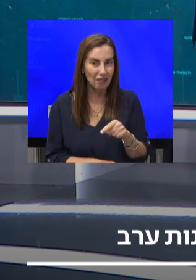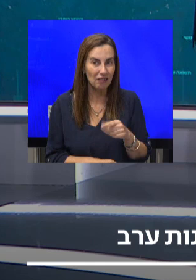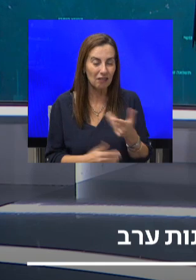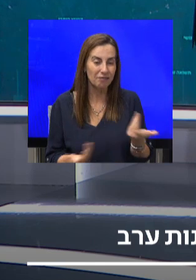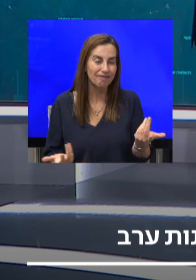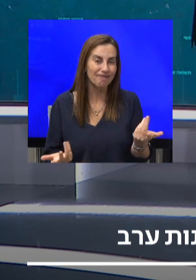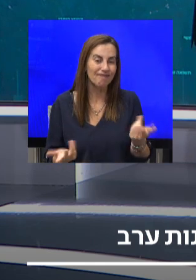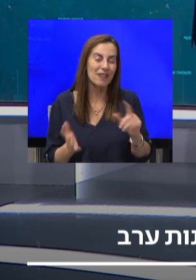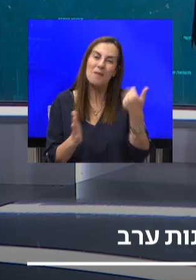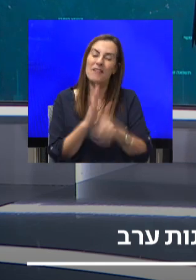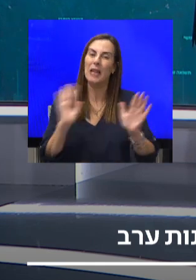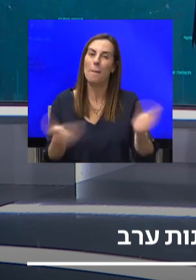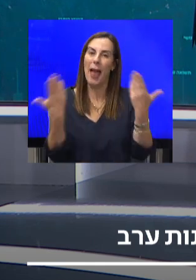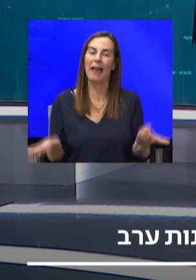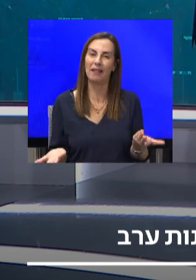שהרגע ציינת שאתה רוצה שיהיו פה.